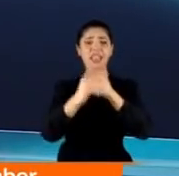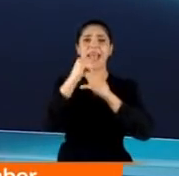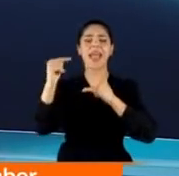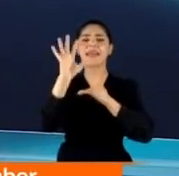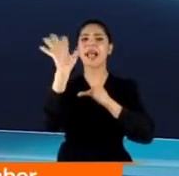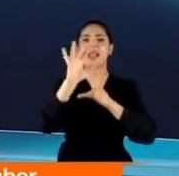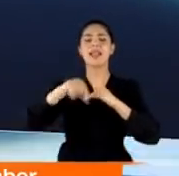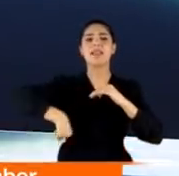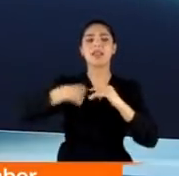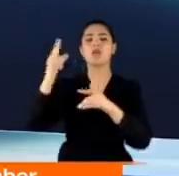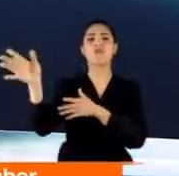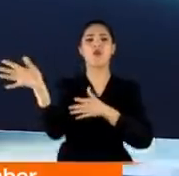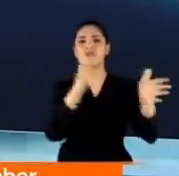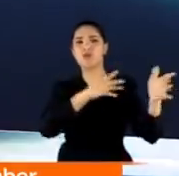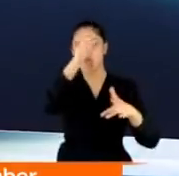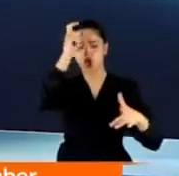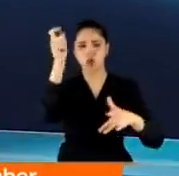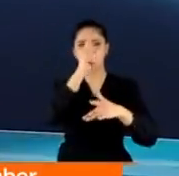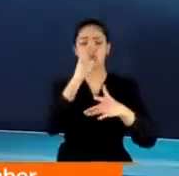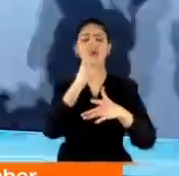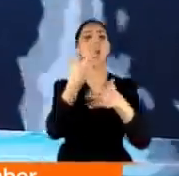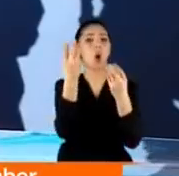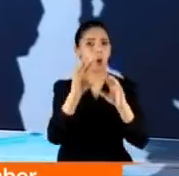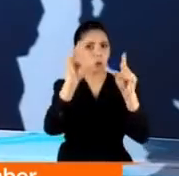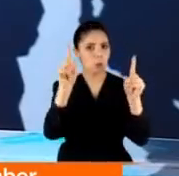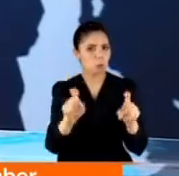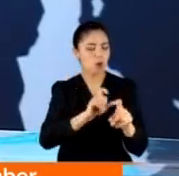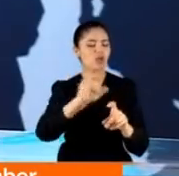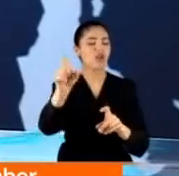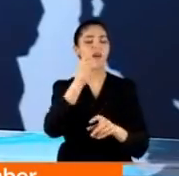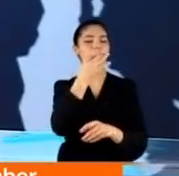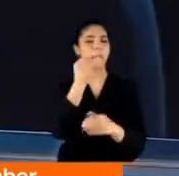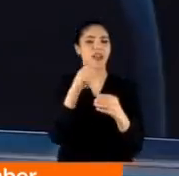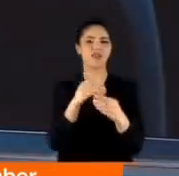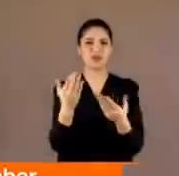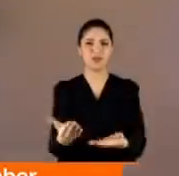ürkütücü fırtına Türkiye'yi de etkisi altına alır mı? Cevabı haberimizde.